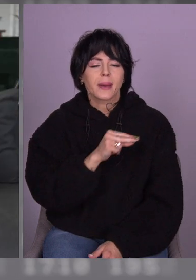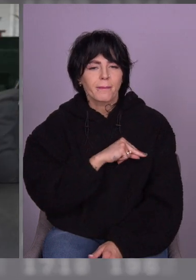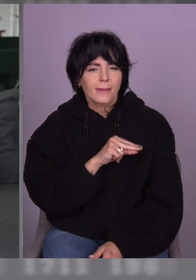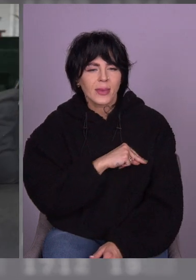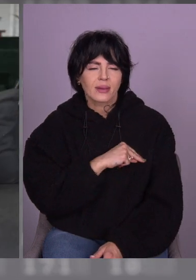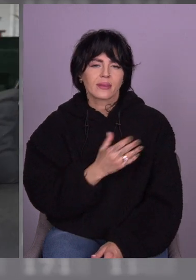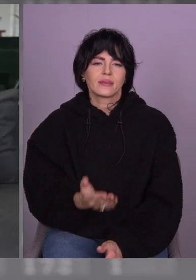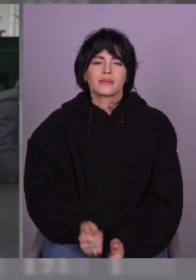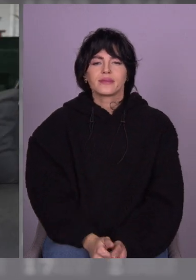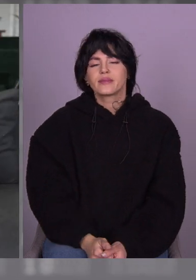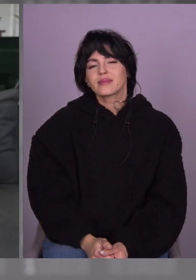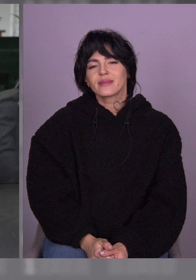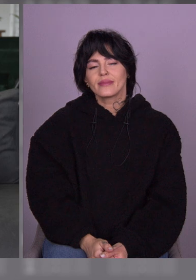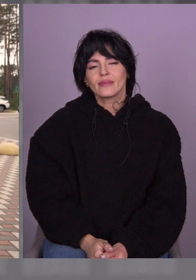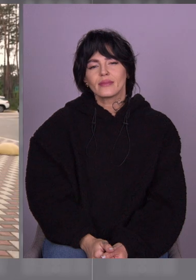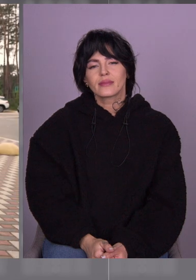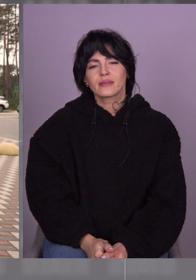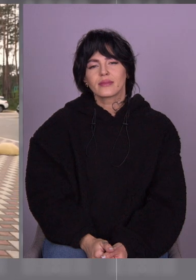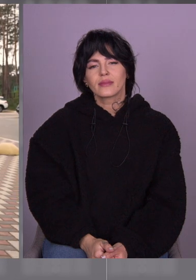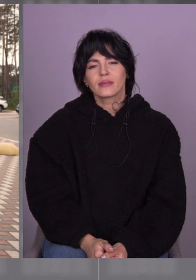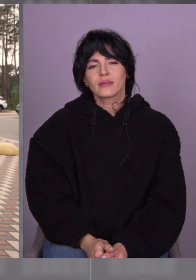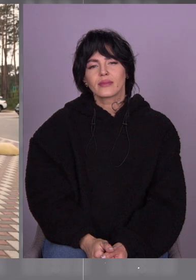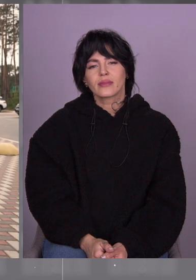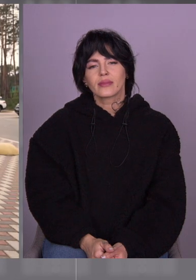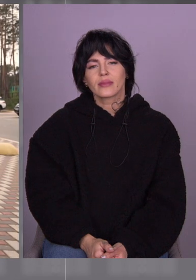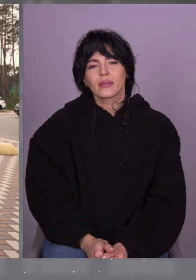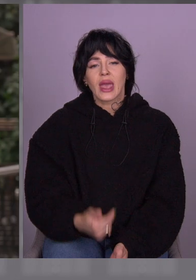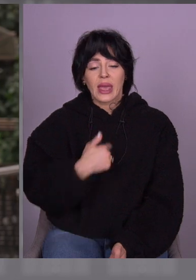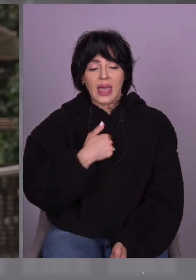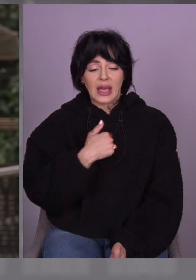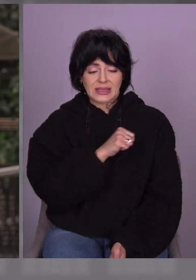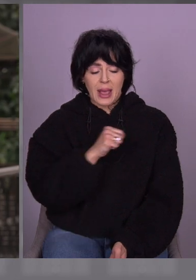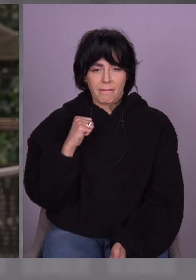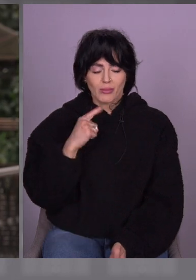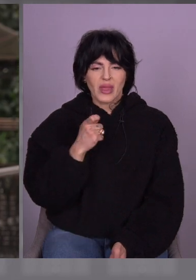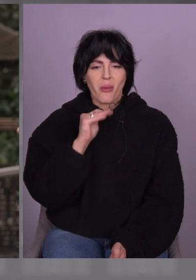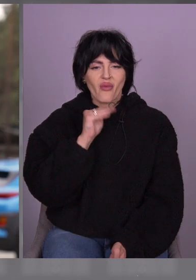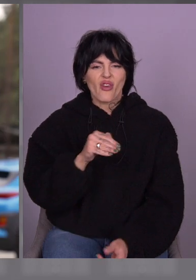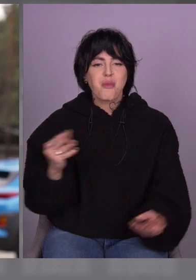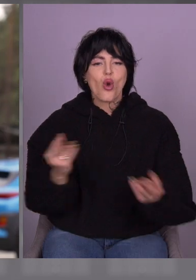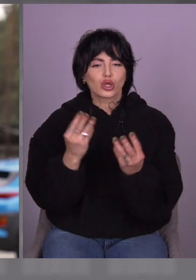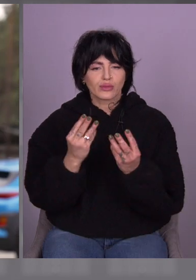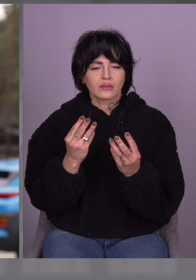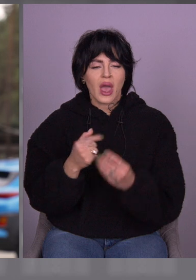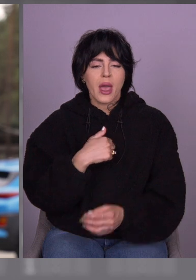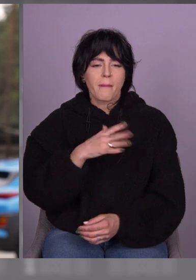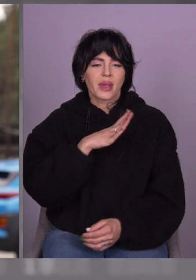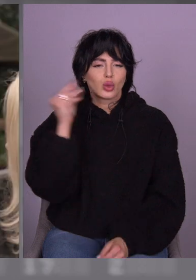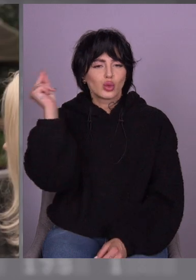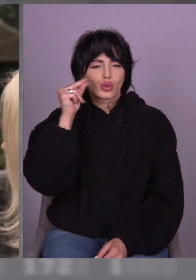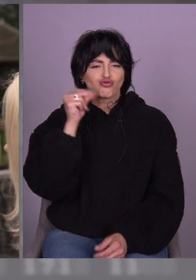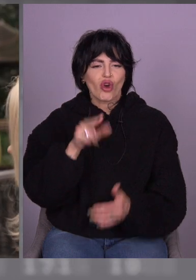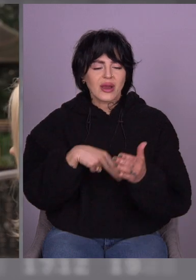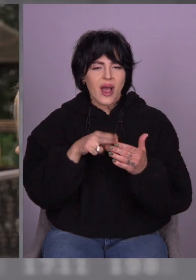б почути, як тато про себе розповість. За фахом пожежний. Закінчив Черкасське пожежно